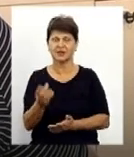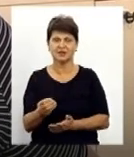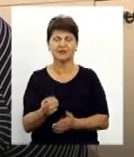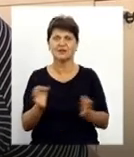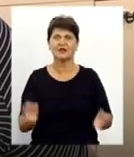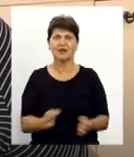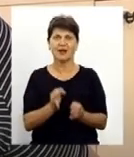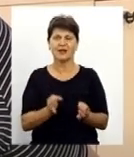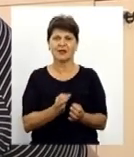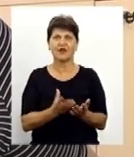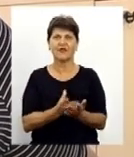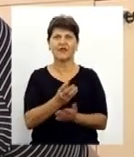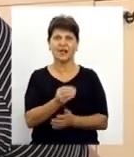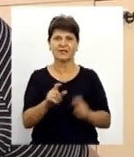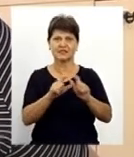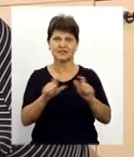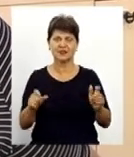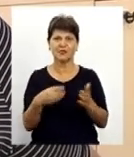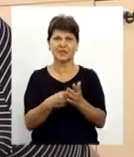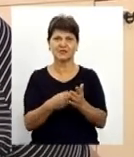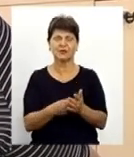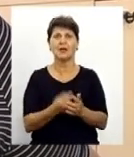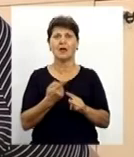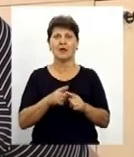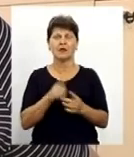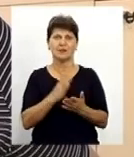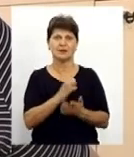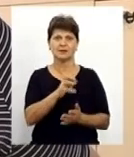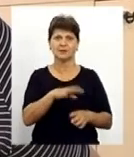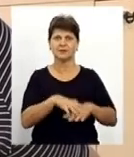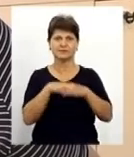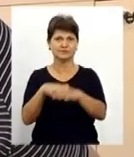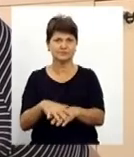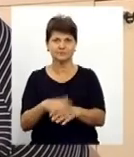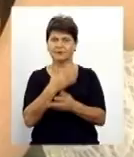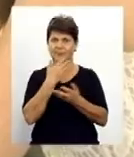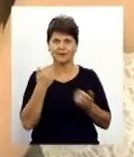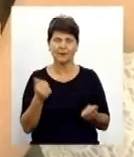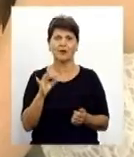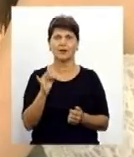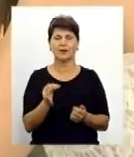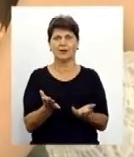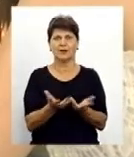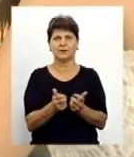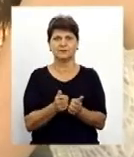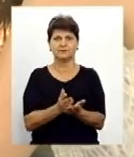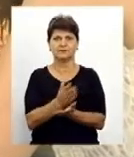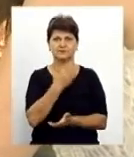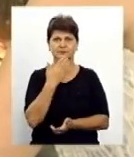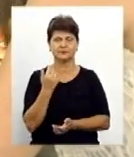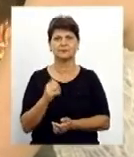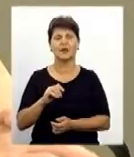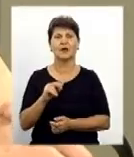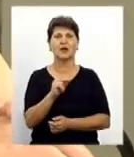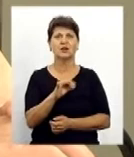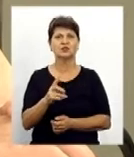фонду, відповідно приходить СМС-ка про те, що внески не сплочені, до страхового стажу нічого не зараковано. Також червня діє сервіс надання